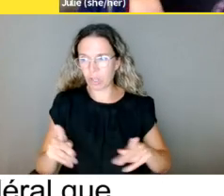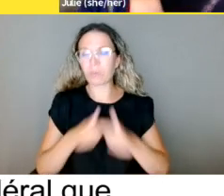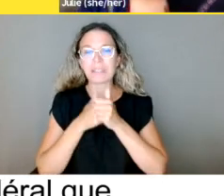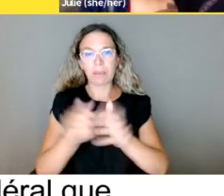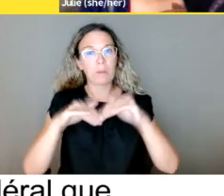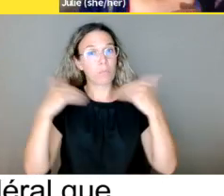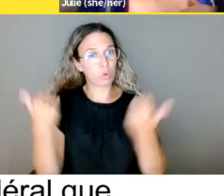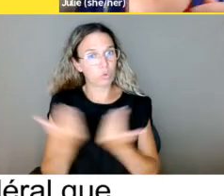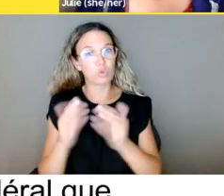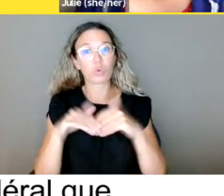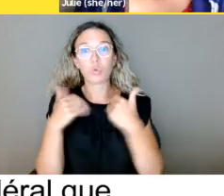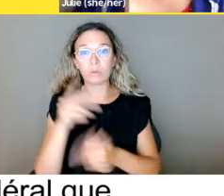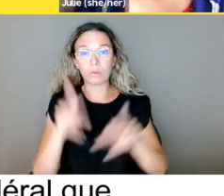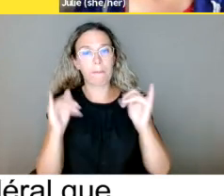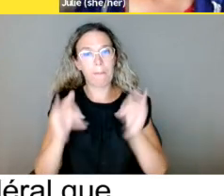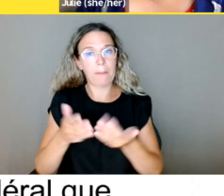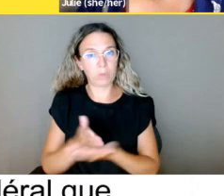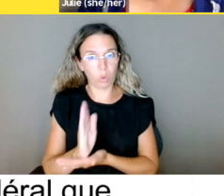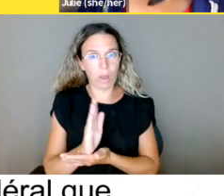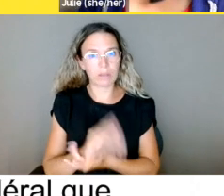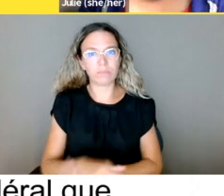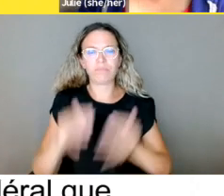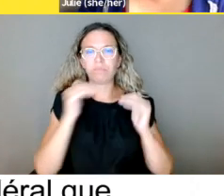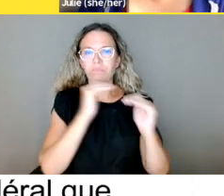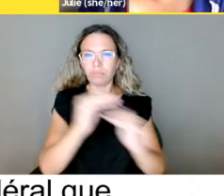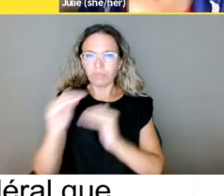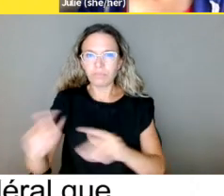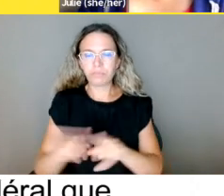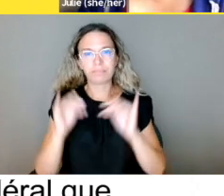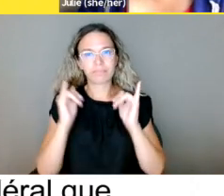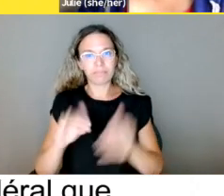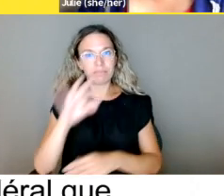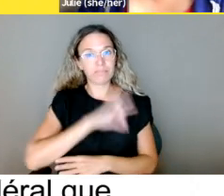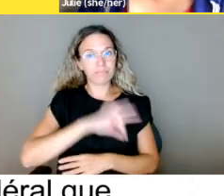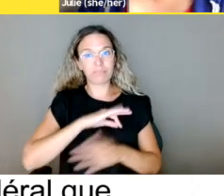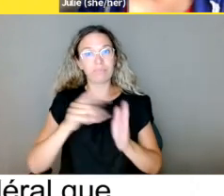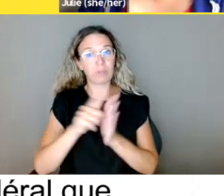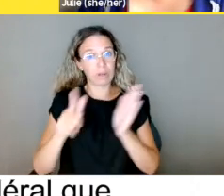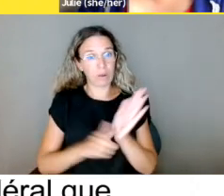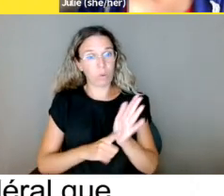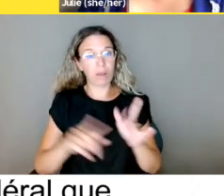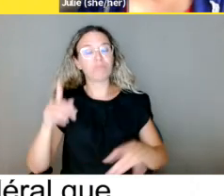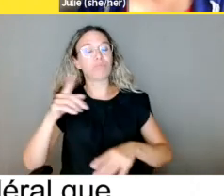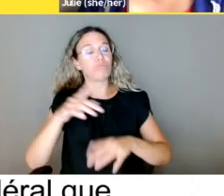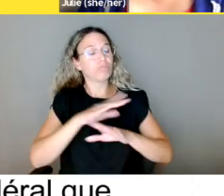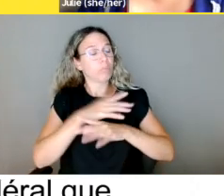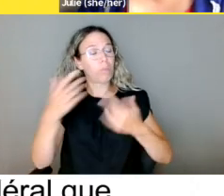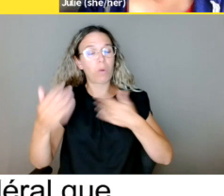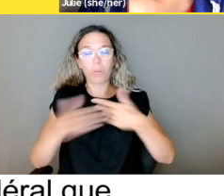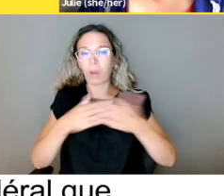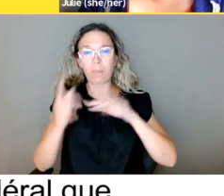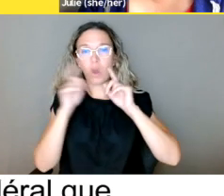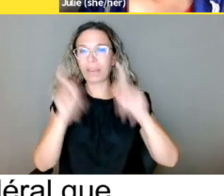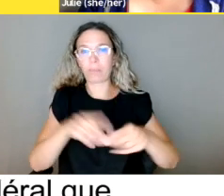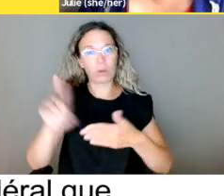acception, oui, oui, ma plus, de personnes et s'applique également à tous. Et tous ont le